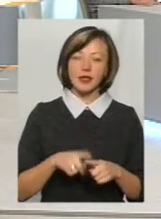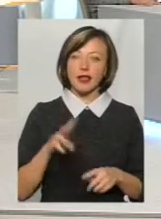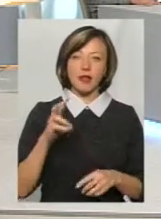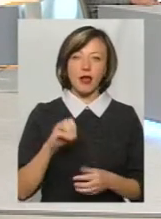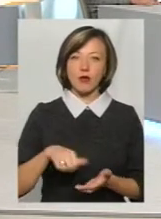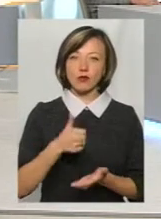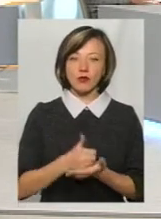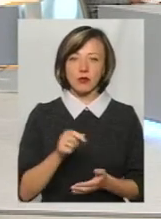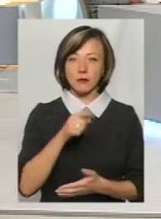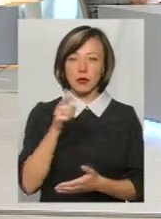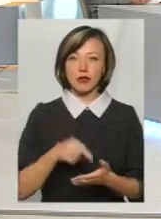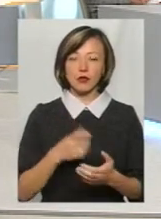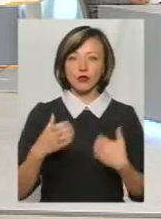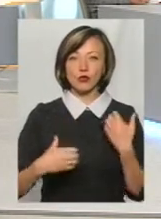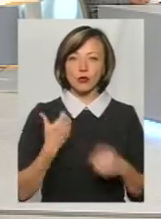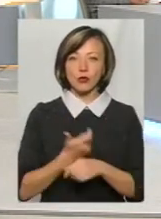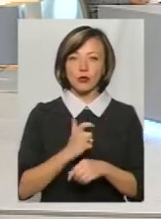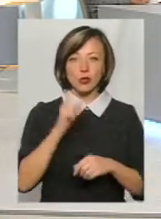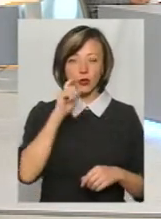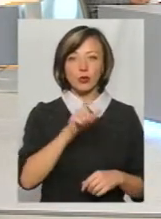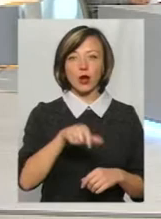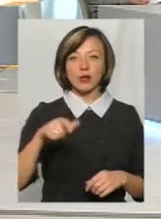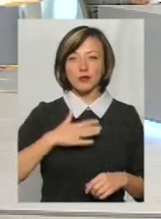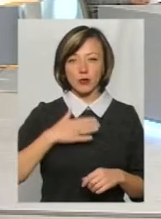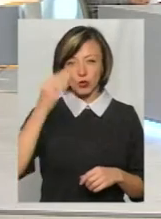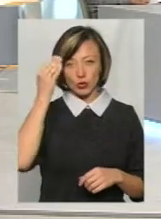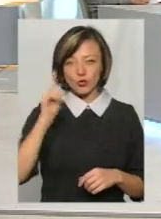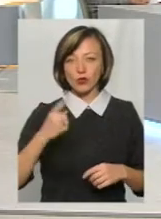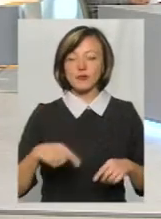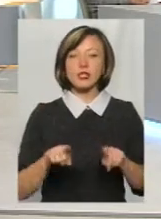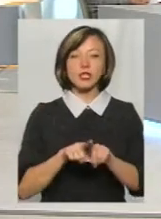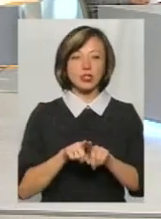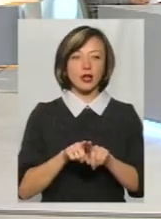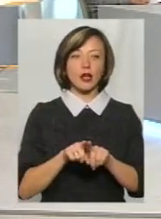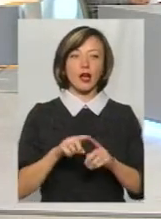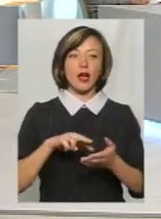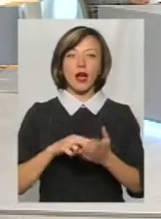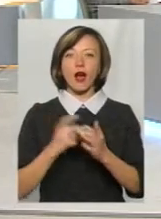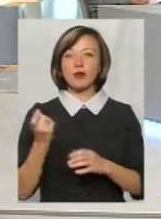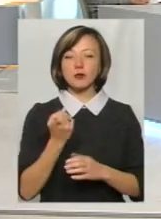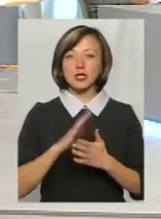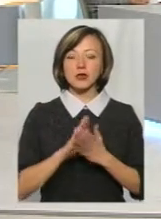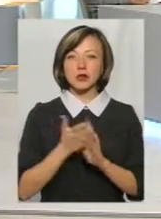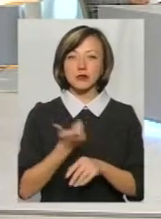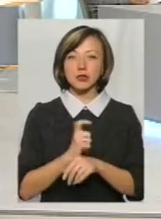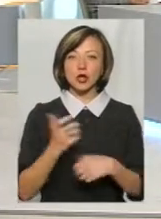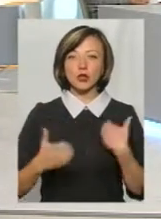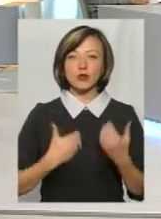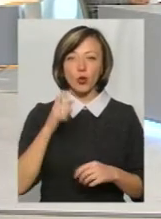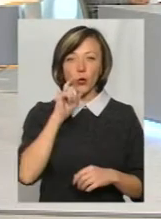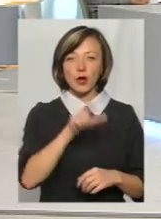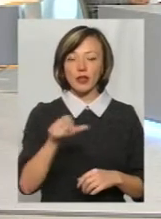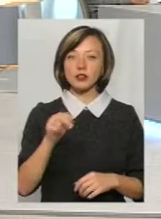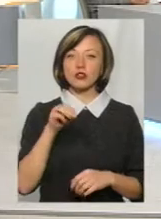питання, які турбує сьогодні більшість українців. На мою думку, що все ж таки економічна ситуація більше турбує українців, чим,